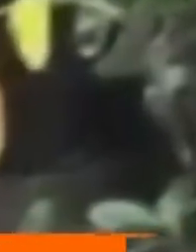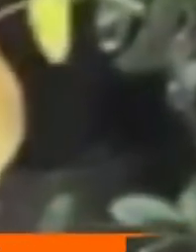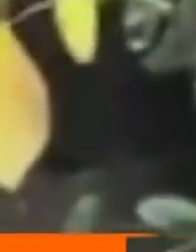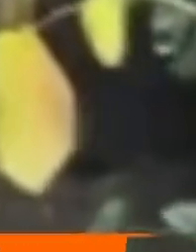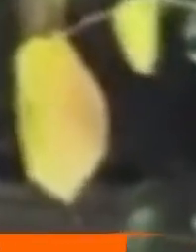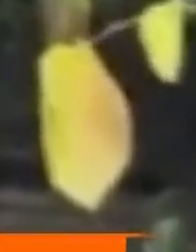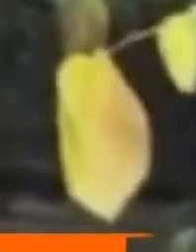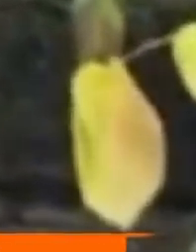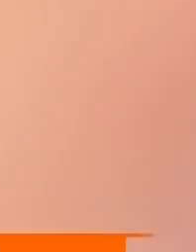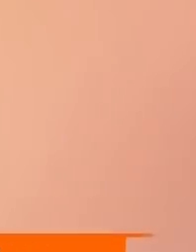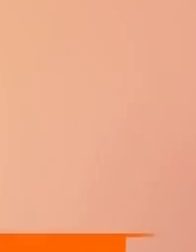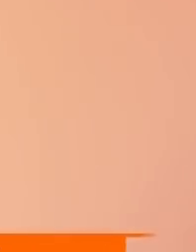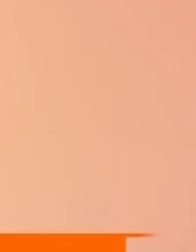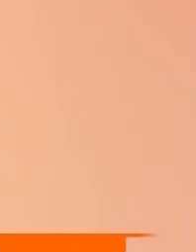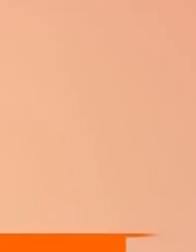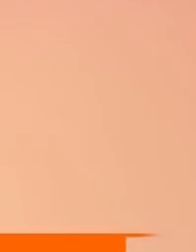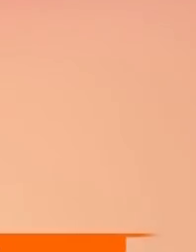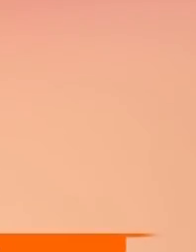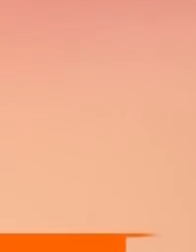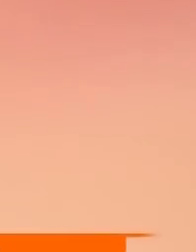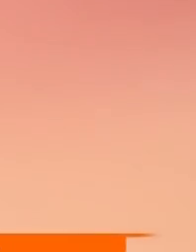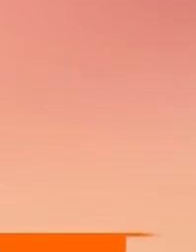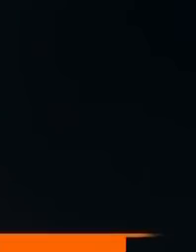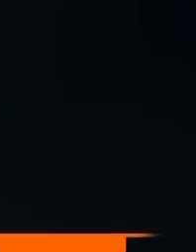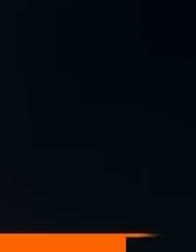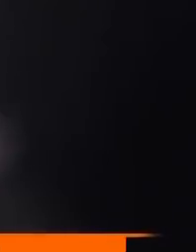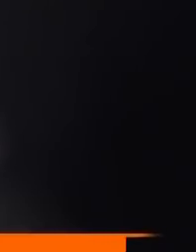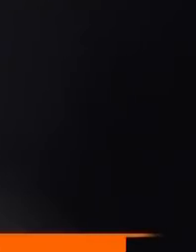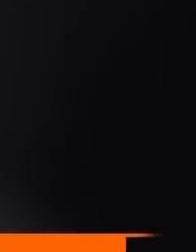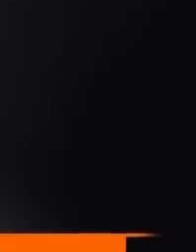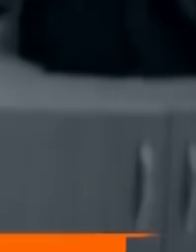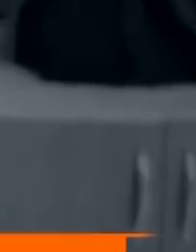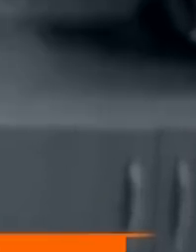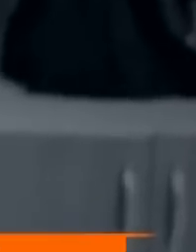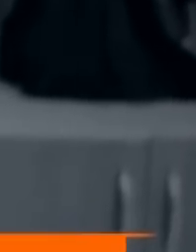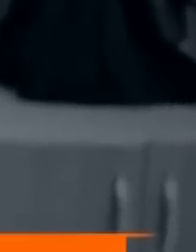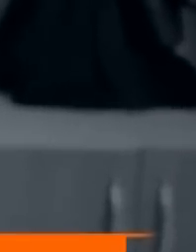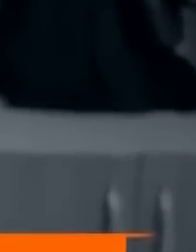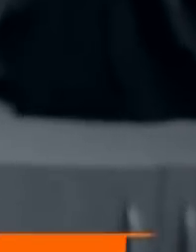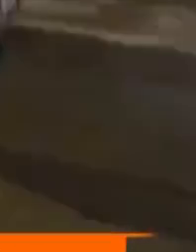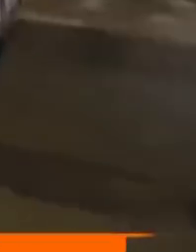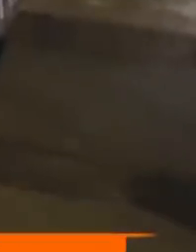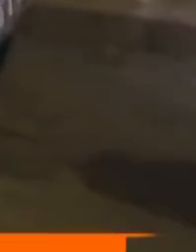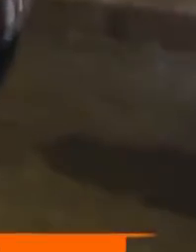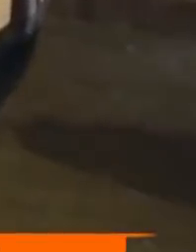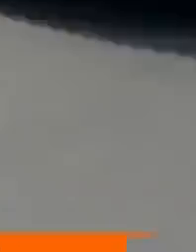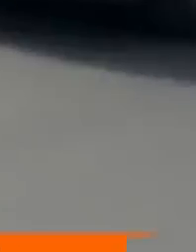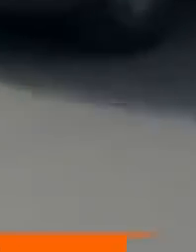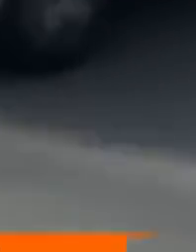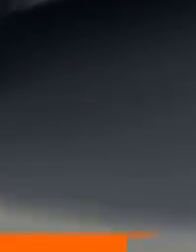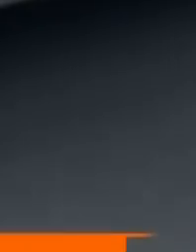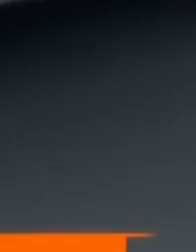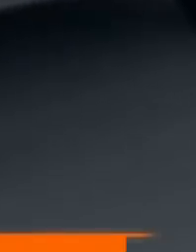Sevgilisinin silahla rehin aldığı kadını telefona yüklediği KADES uygulaması kurtardı. İstanbul'da dehşet dolu dakikalar,